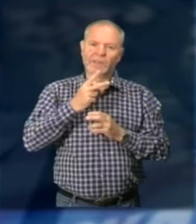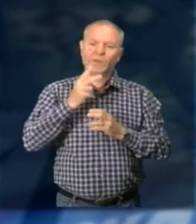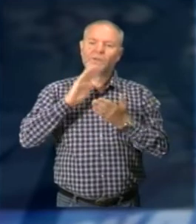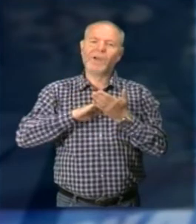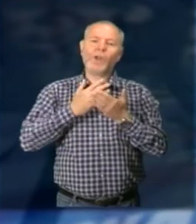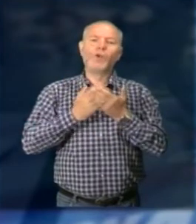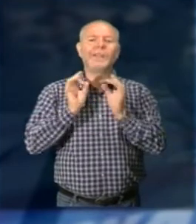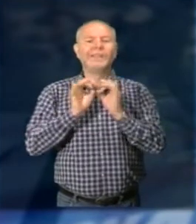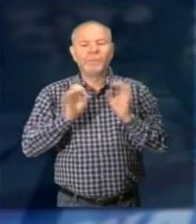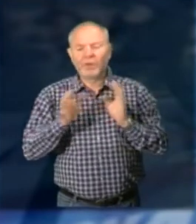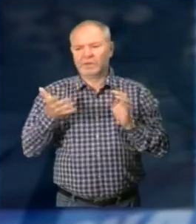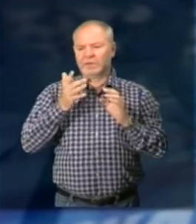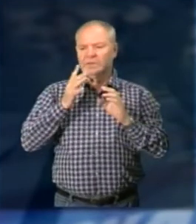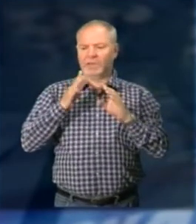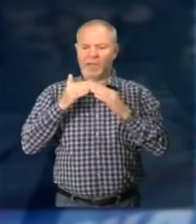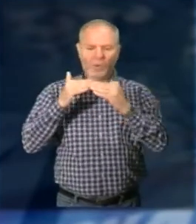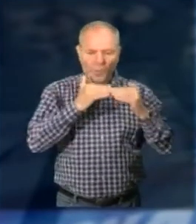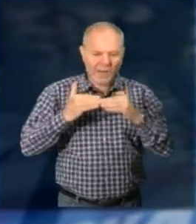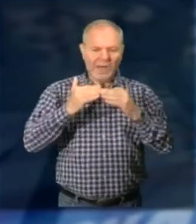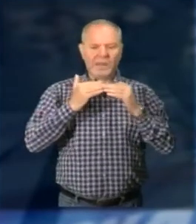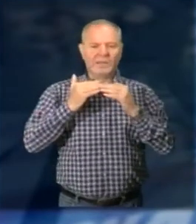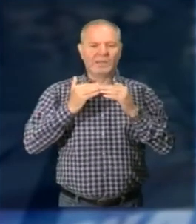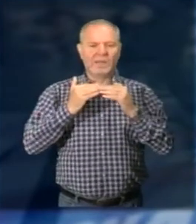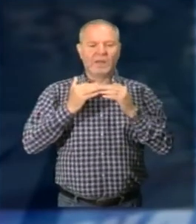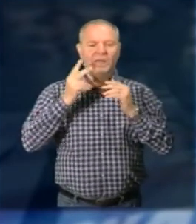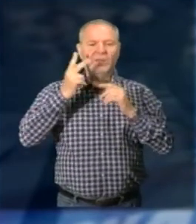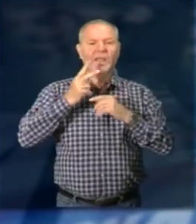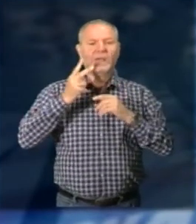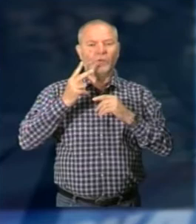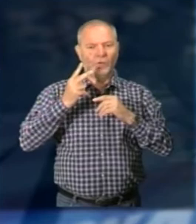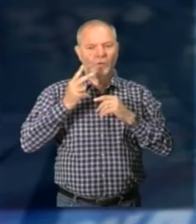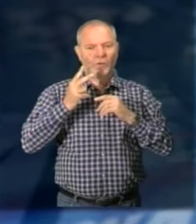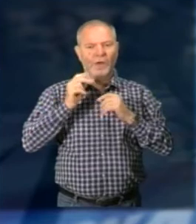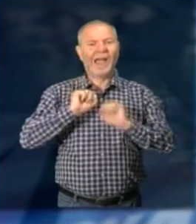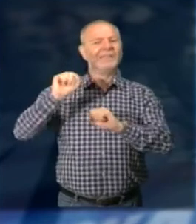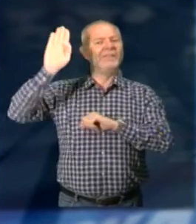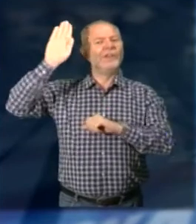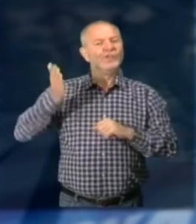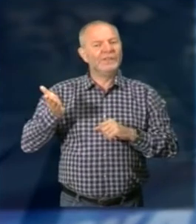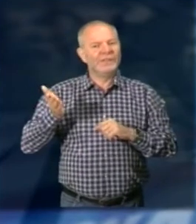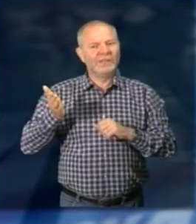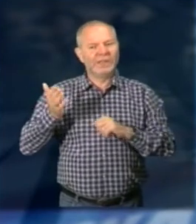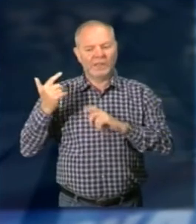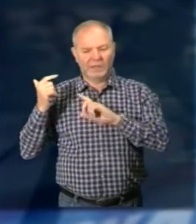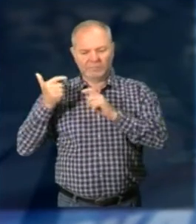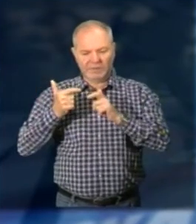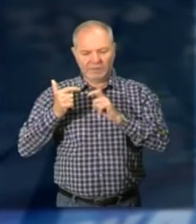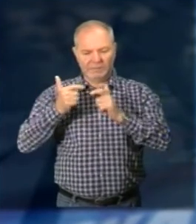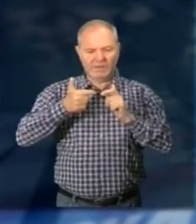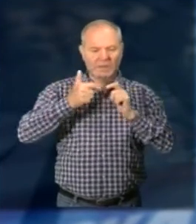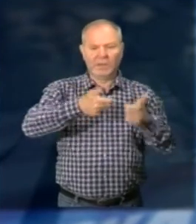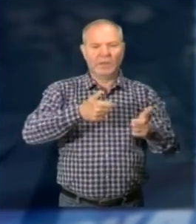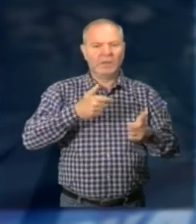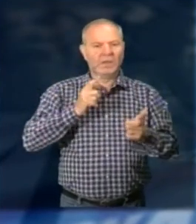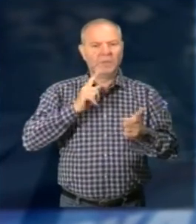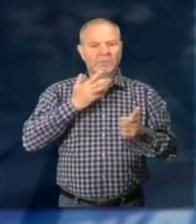democrazia, della libertà, dell'uguaglianza, insomma i valori antifascisti Non sono stati trasmessi così come era stato in passato